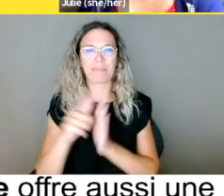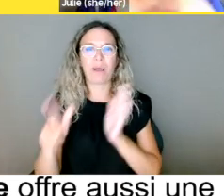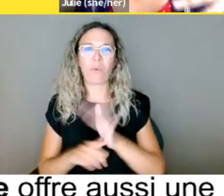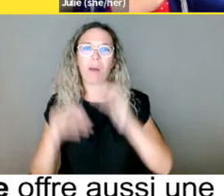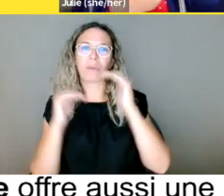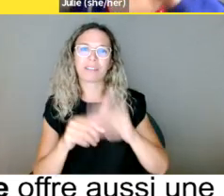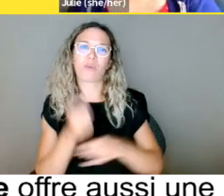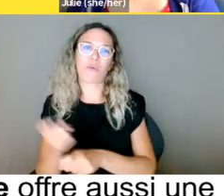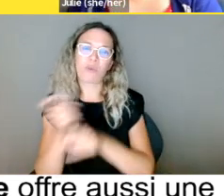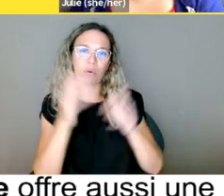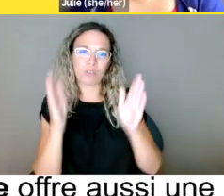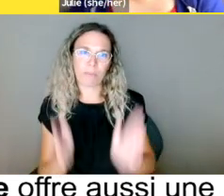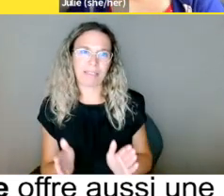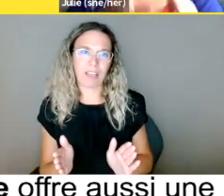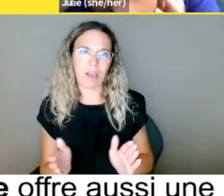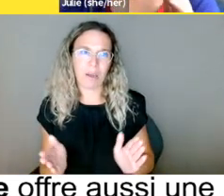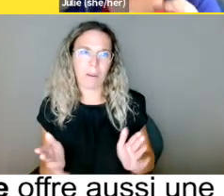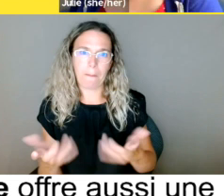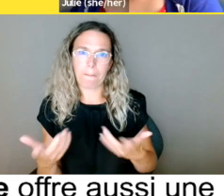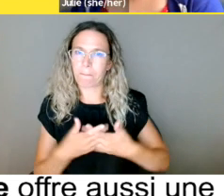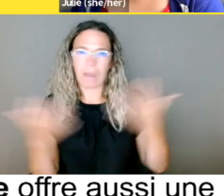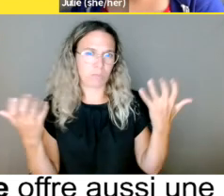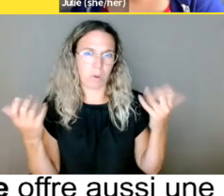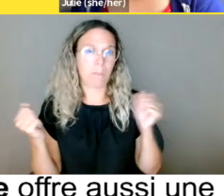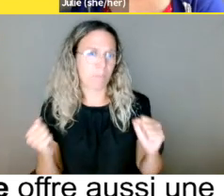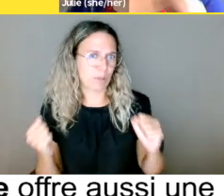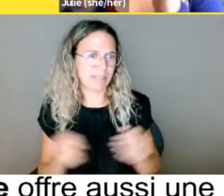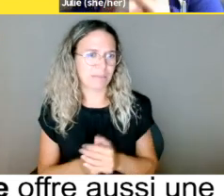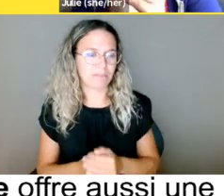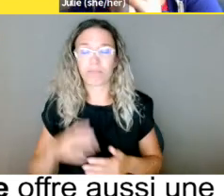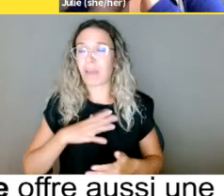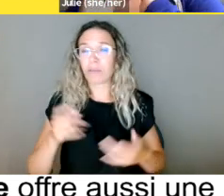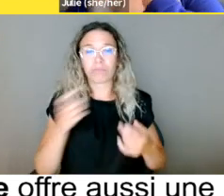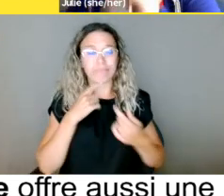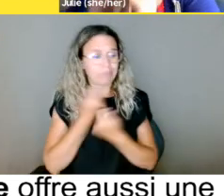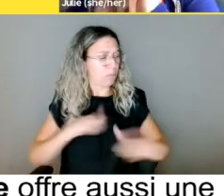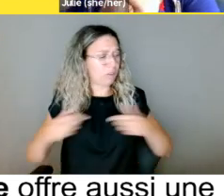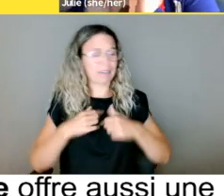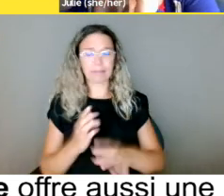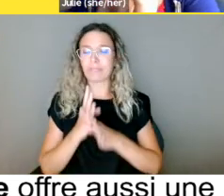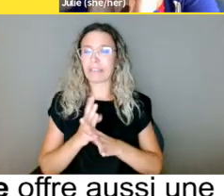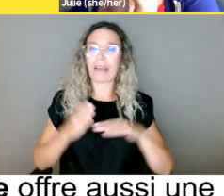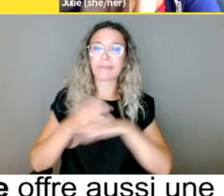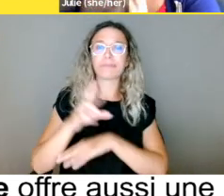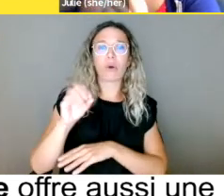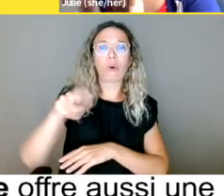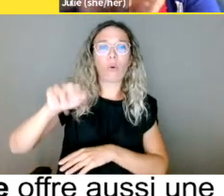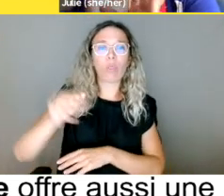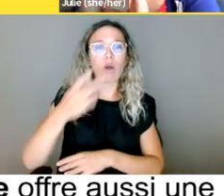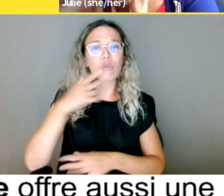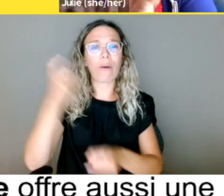entreprise, et vous faites un achat de quelque chose pour l'entreprise, là, c'est possible que la loi sur la protection du